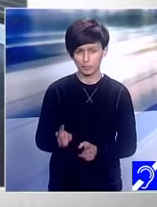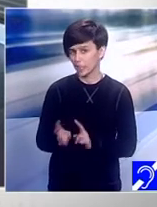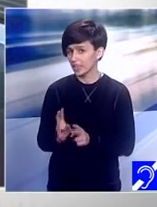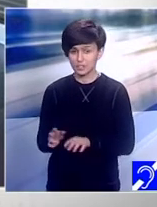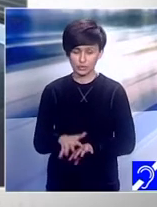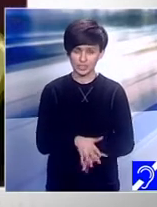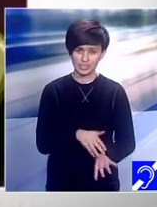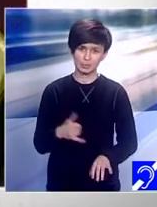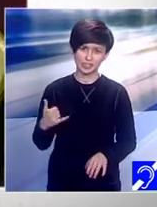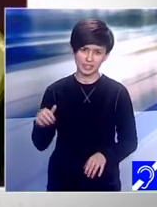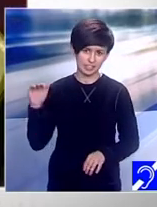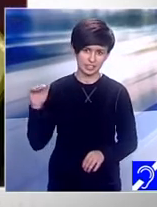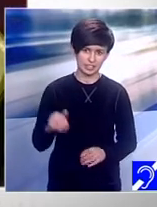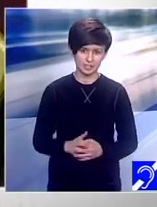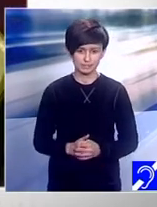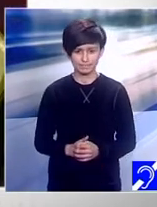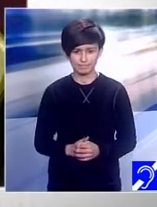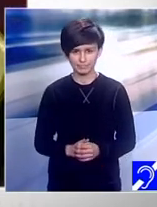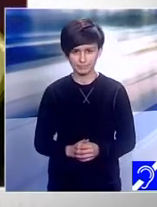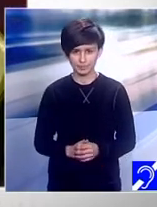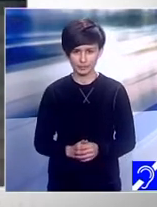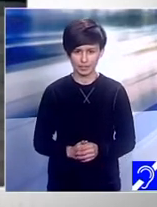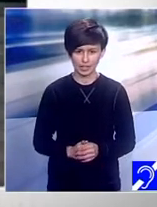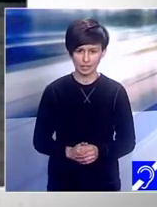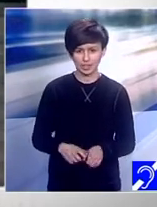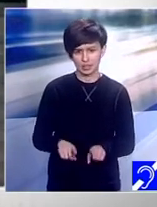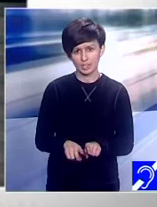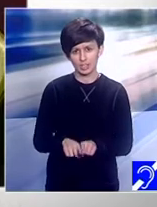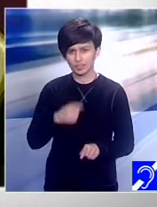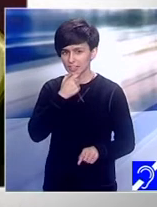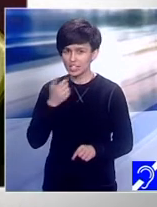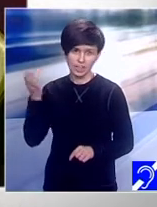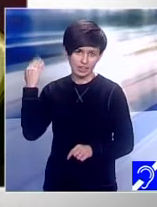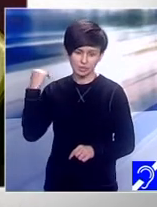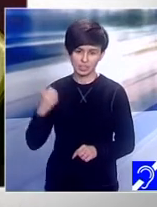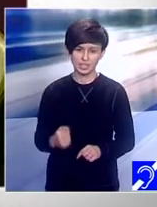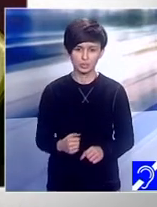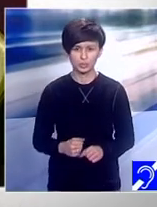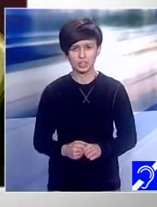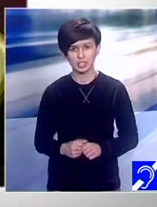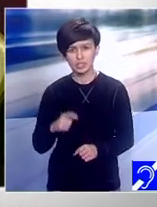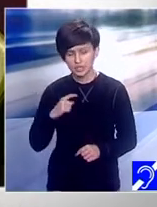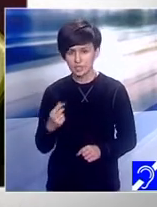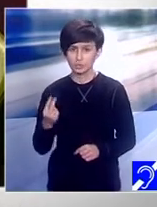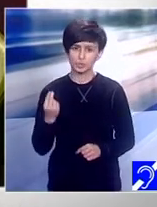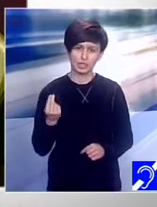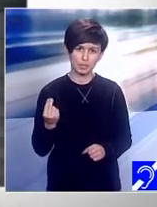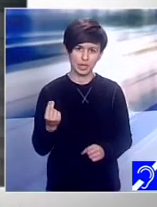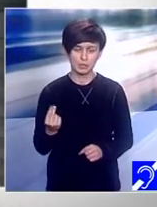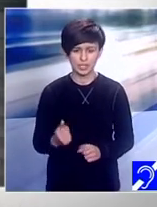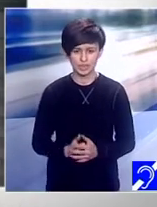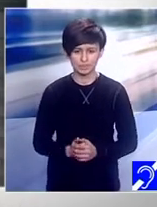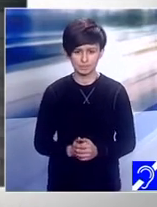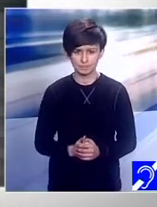Ne simțim bine. La fel ca anul trecut și acum ești cu zâmbetul pe buze. Poate mai bine decât anul trecut. Mai bine decât anul trecut? Da.